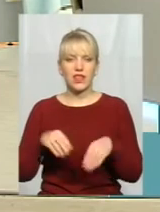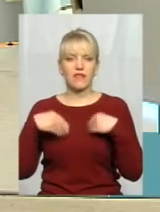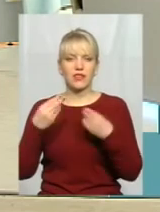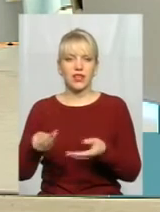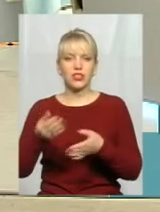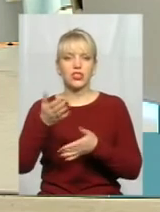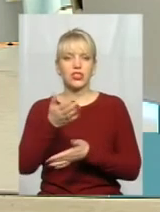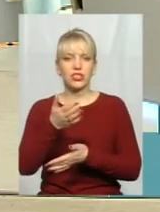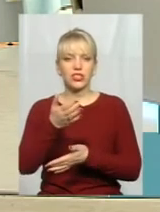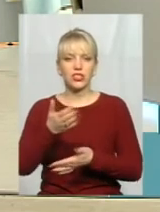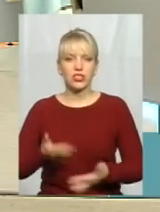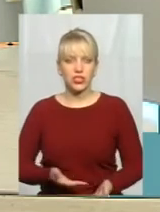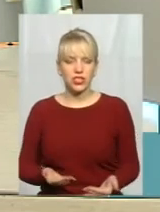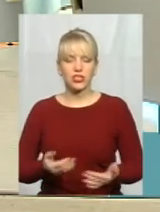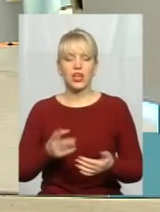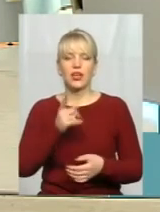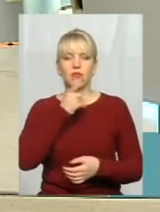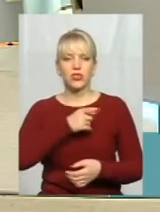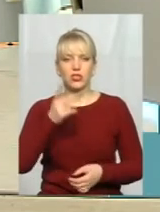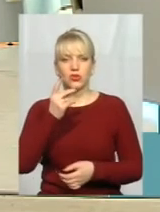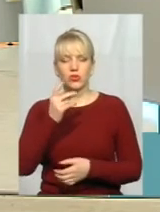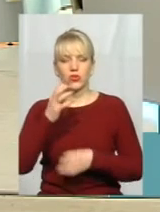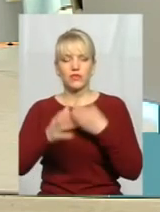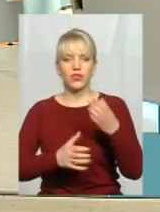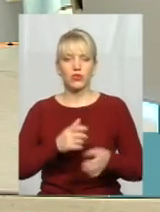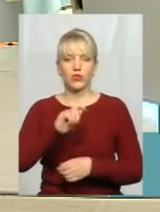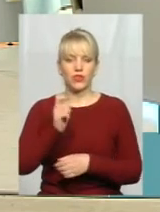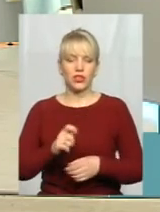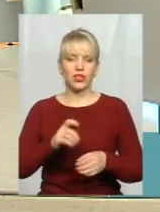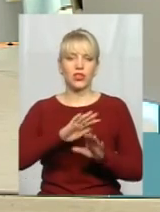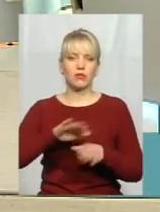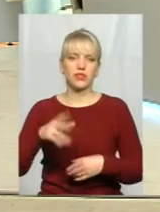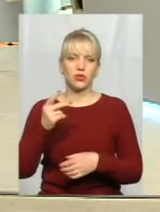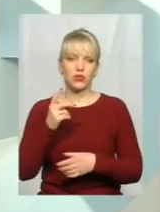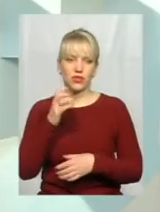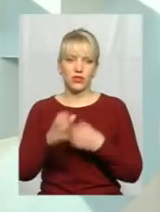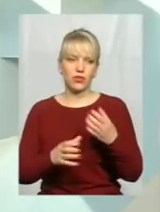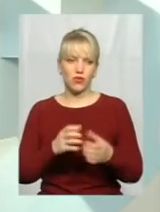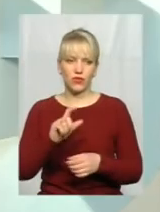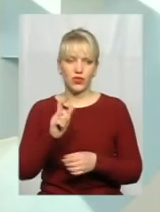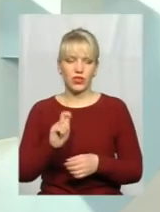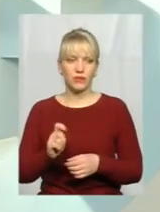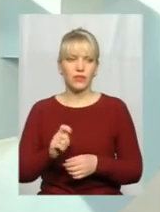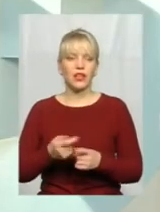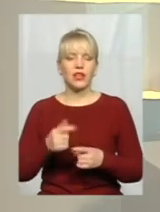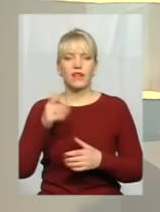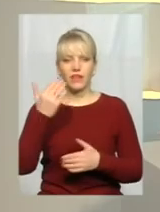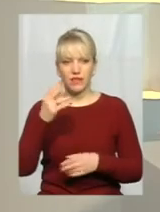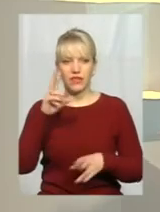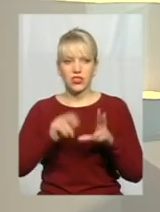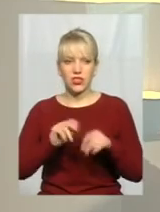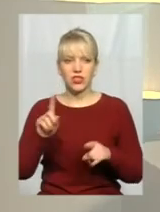і до Другої світової війни, під час Другої світової війни, і після Другої світової війни. Тобто ви вважаєте,